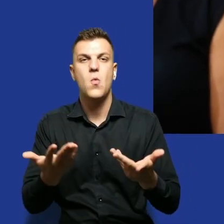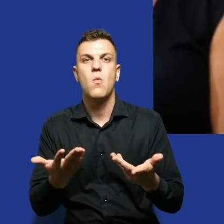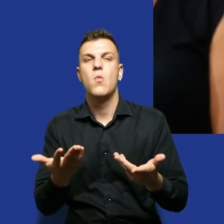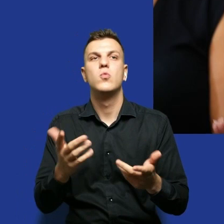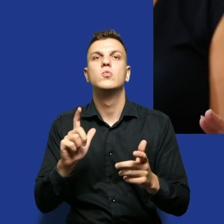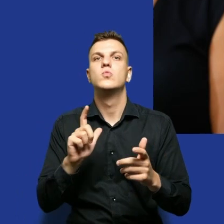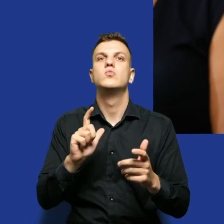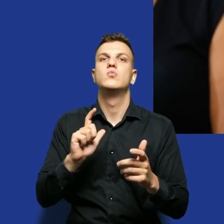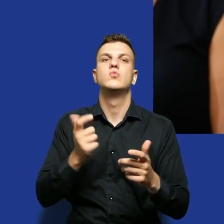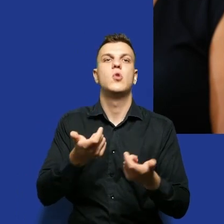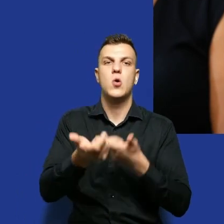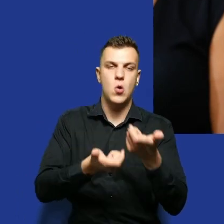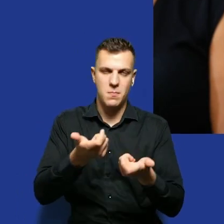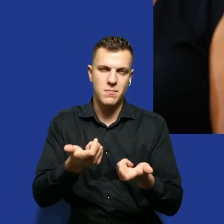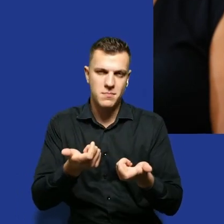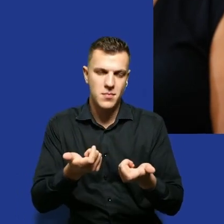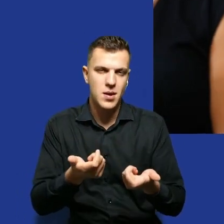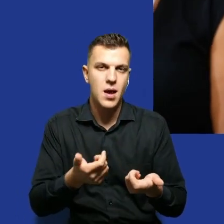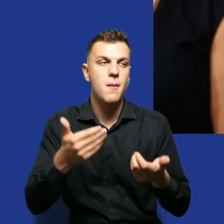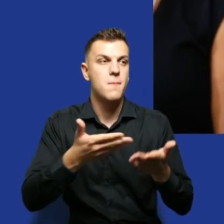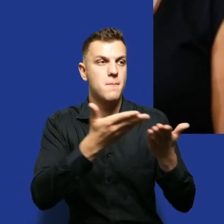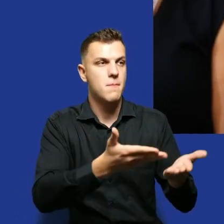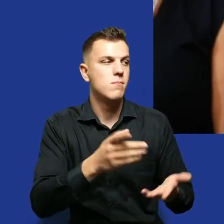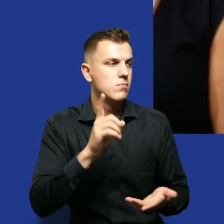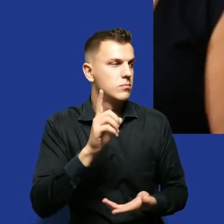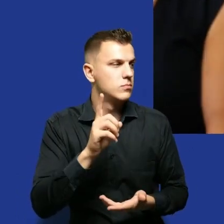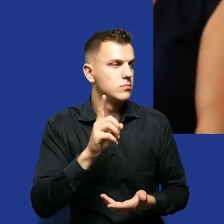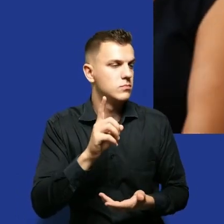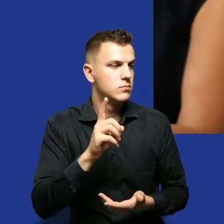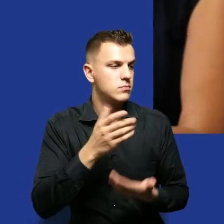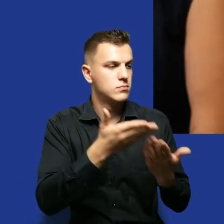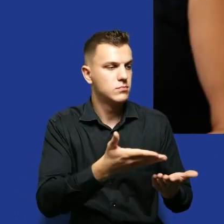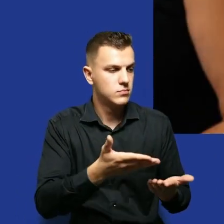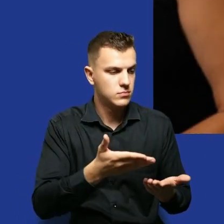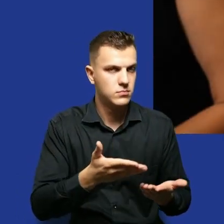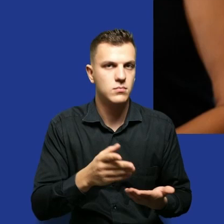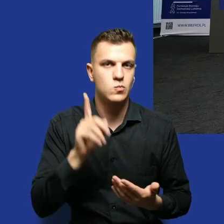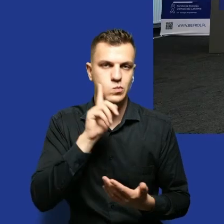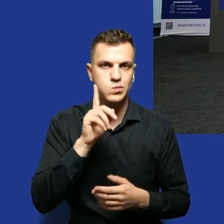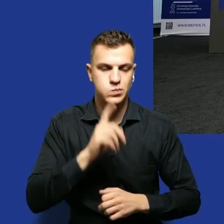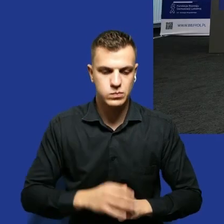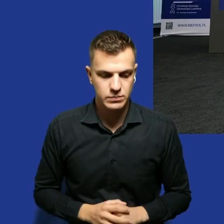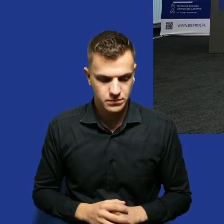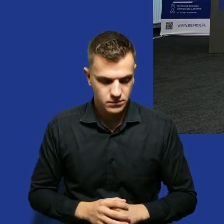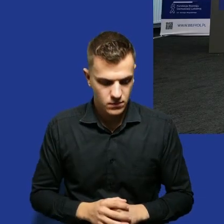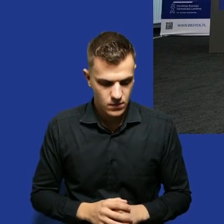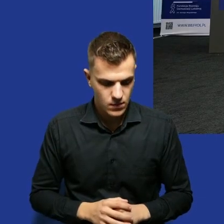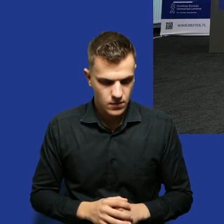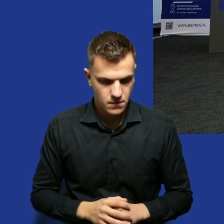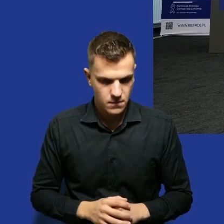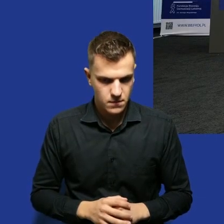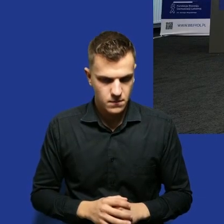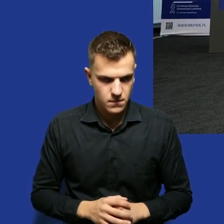jeszcze dopuścić tu pana i Alina w charakterze uczestniczki już usiadła może halo mogę tak proszę Brupol